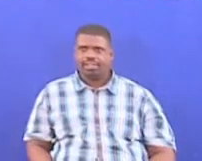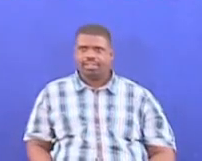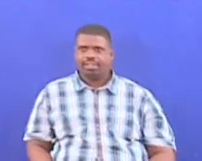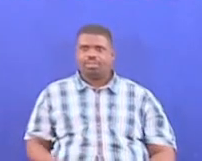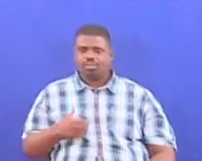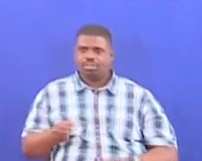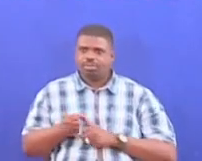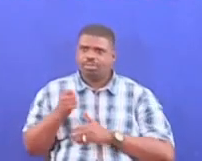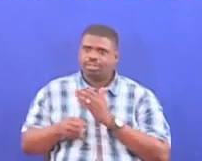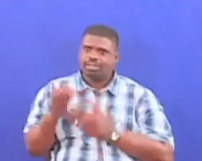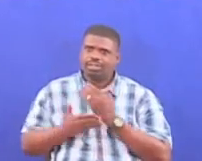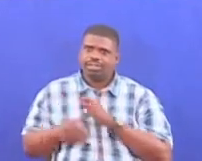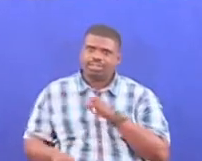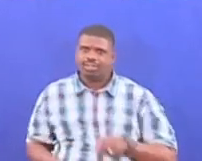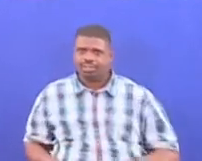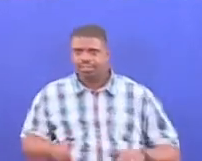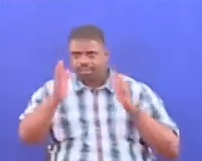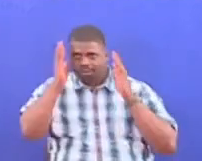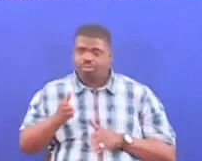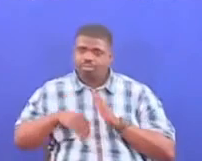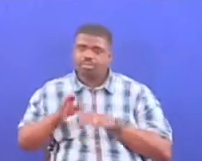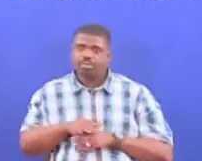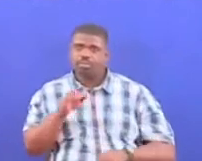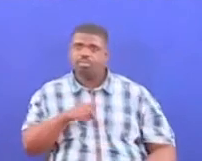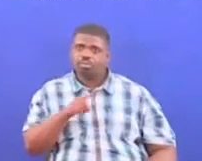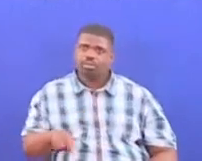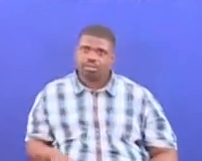utuka mwishuma Zile mbandana inchi Mwishuma Mwishuma Mwishuma Mwishuma